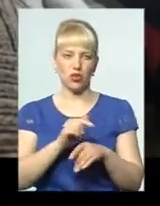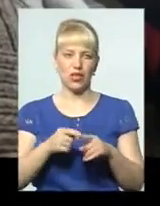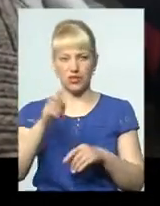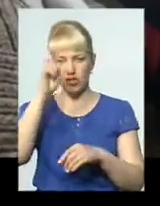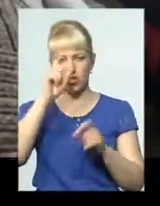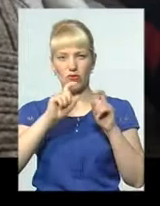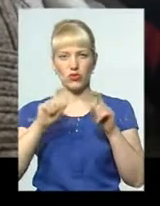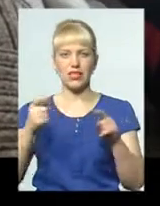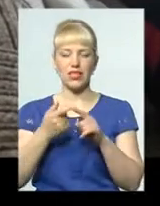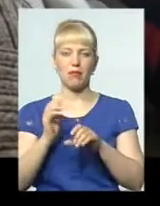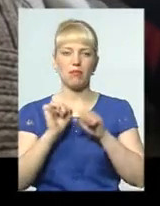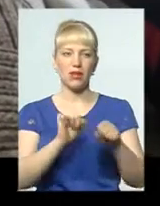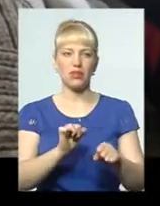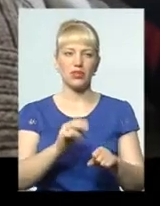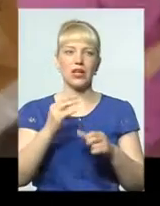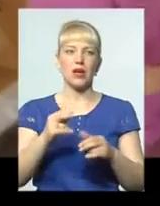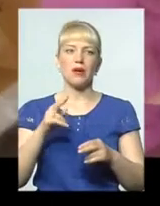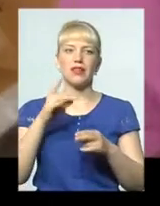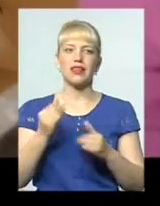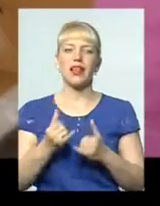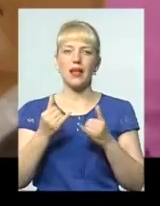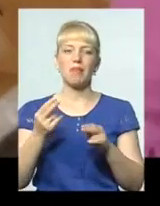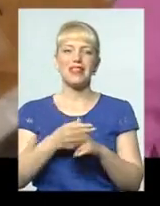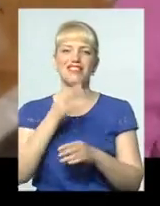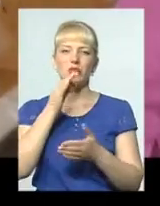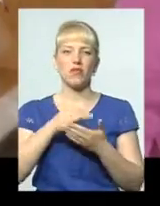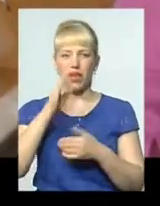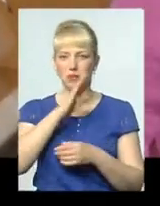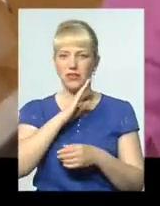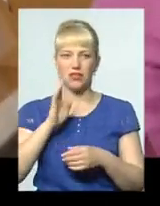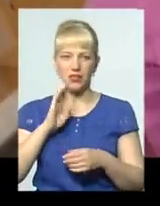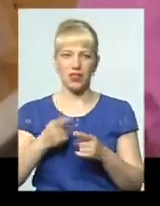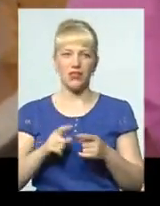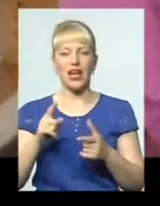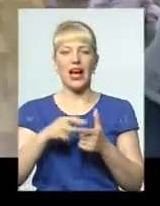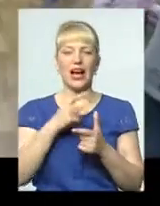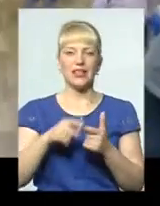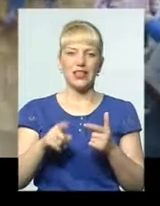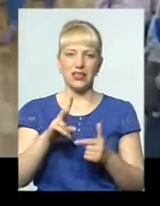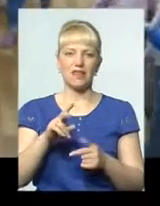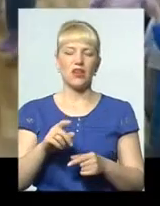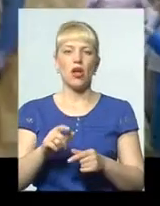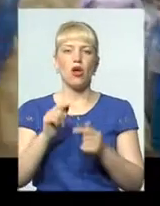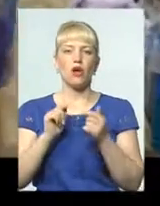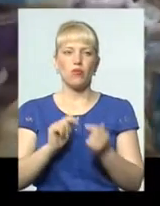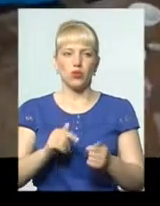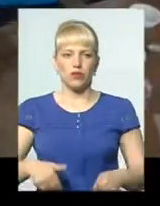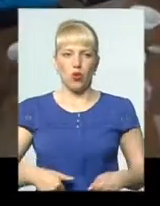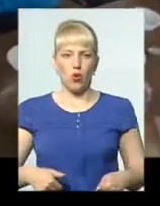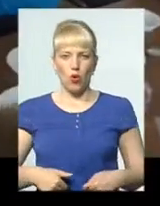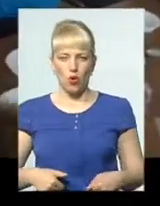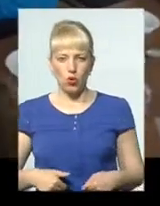безвідповідальних батьків, для інших – альтернативою антисанітарії і напівголодному існуванні в домі родичів